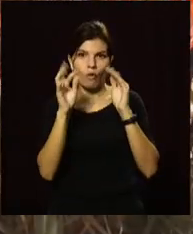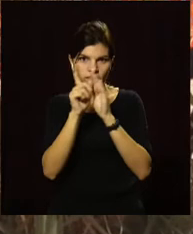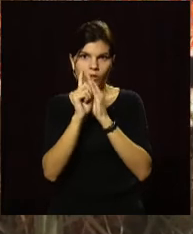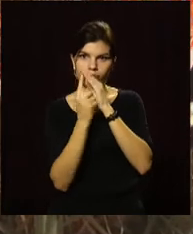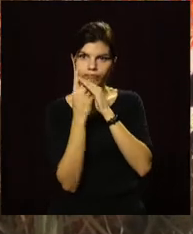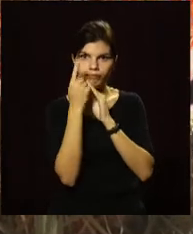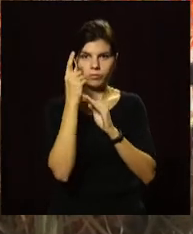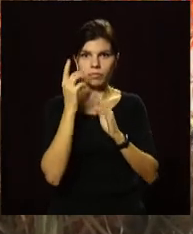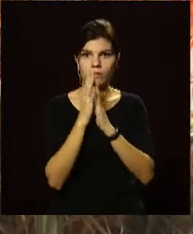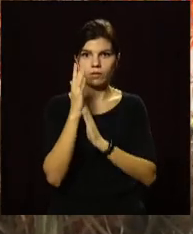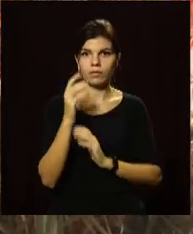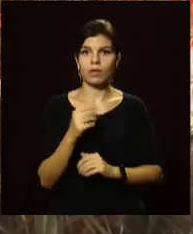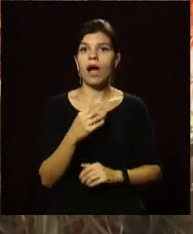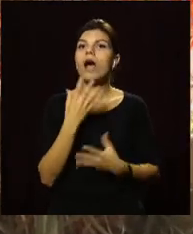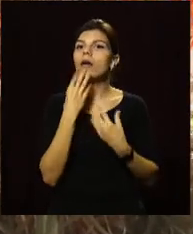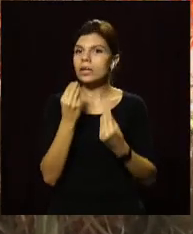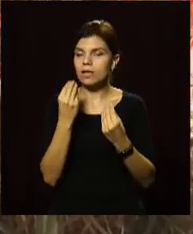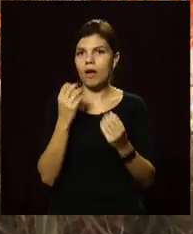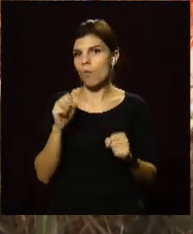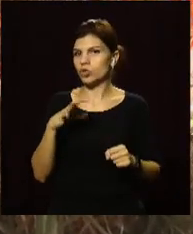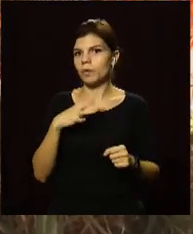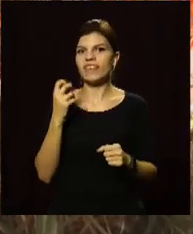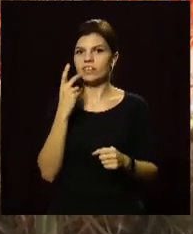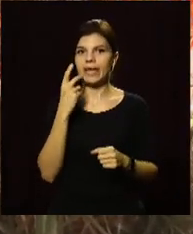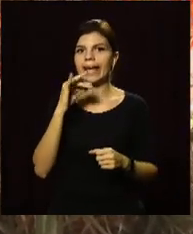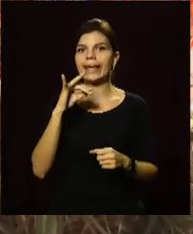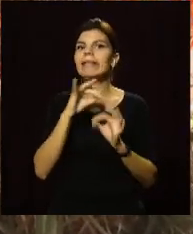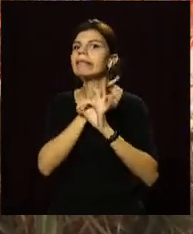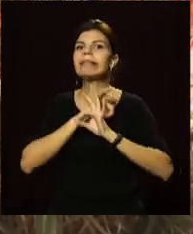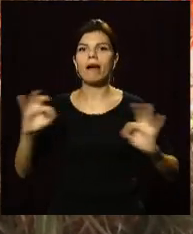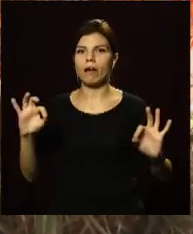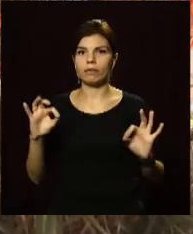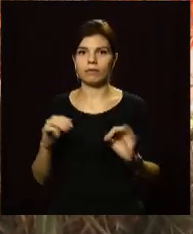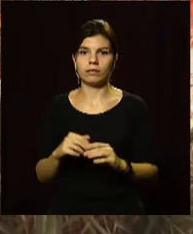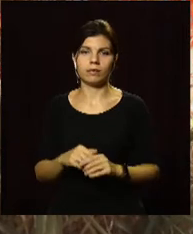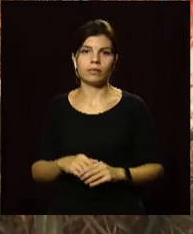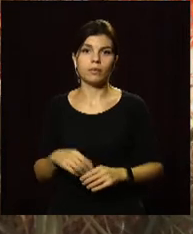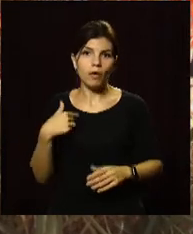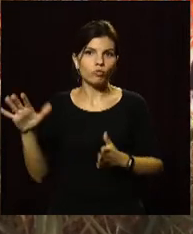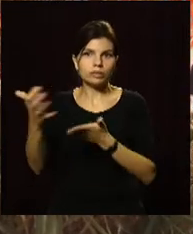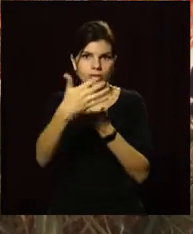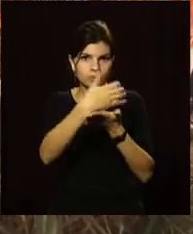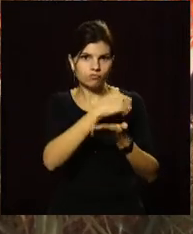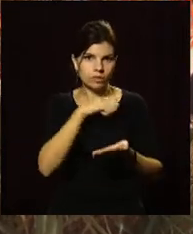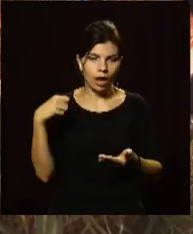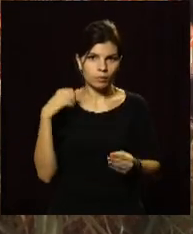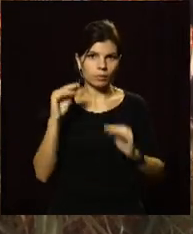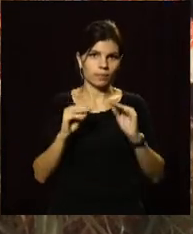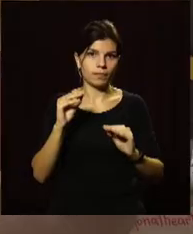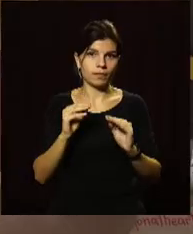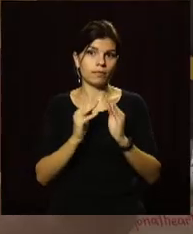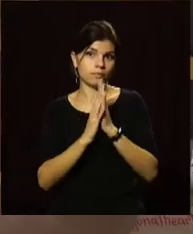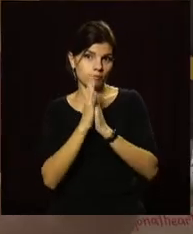Красота, вона не ідеальна. І з природних матеріалів ми все зібрали самі. І